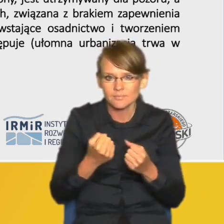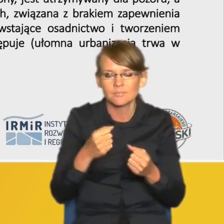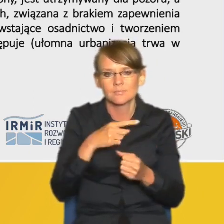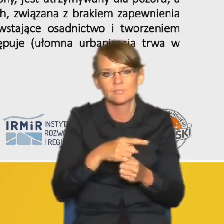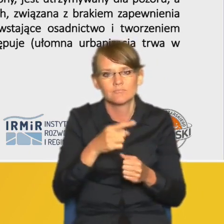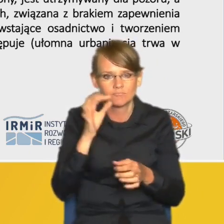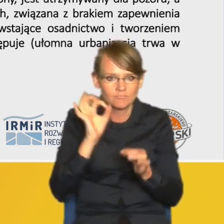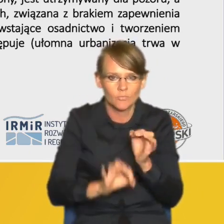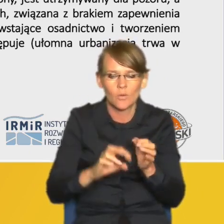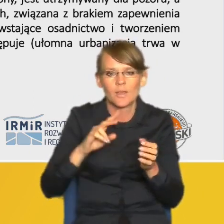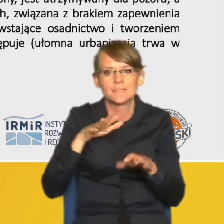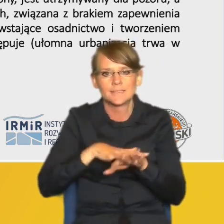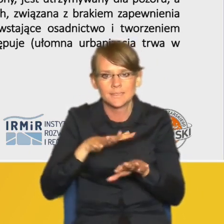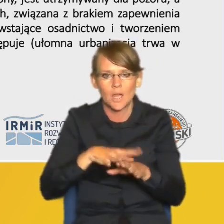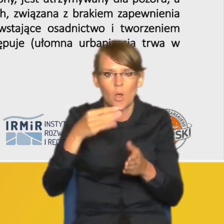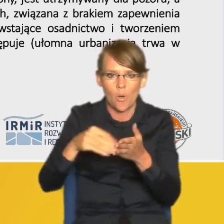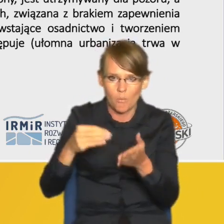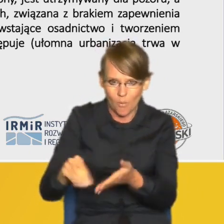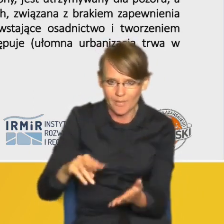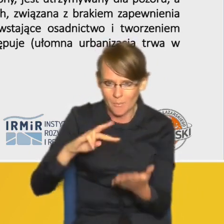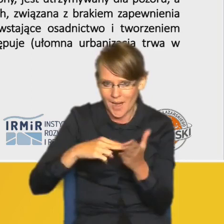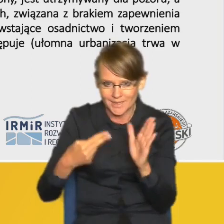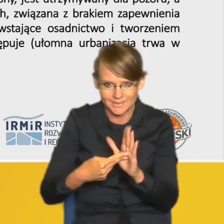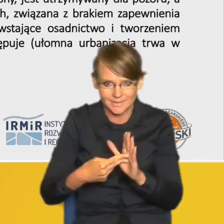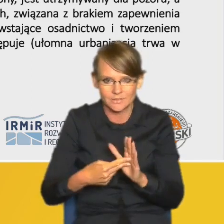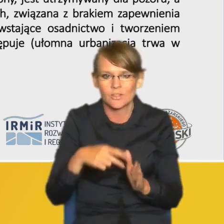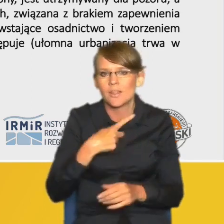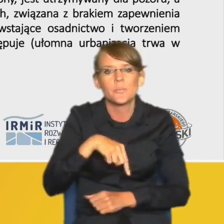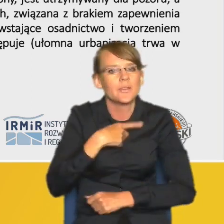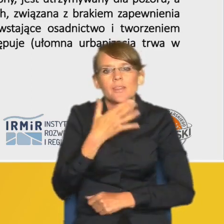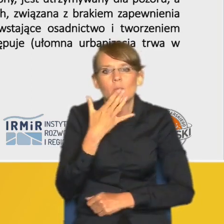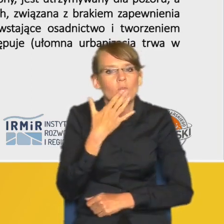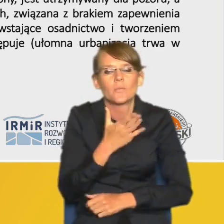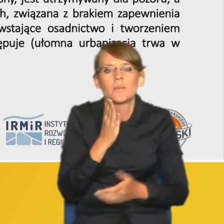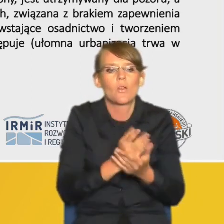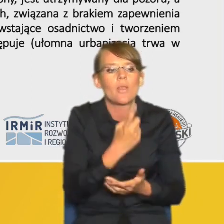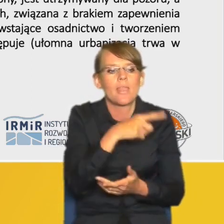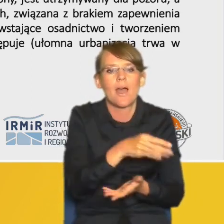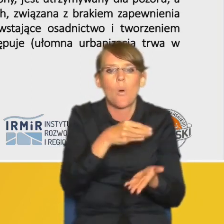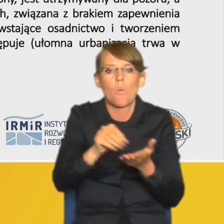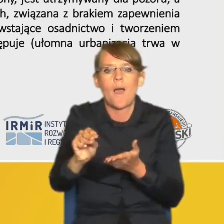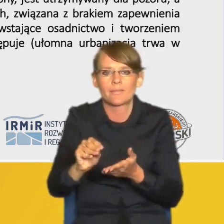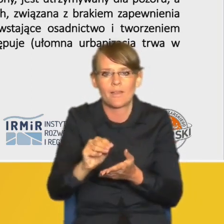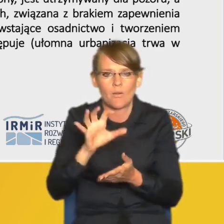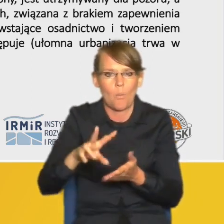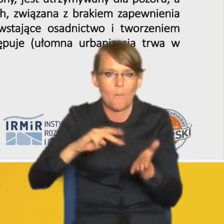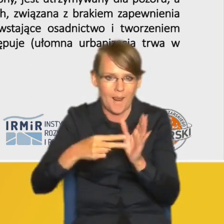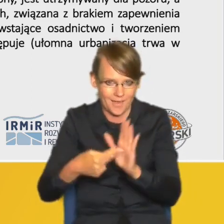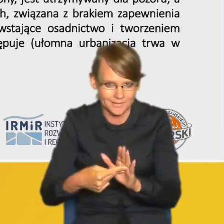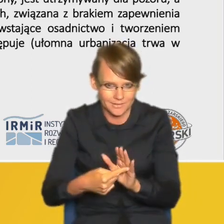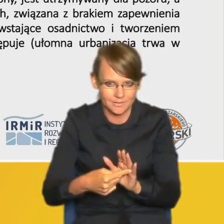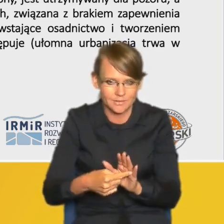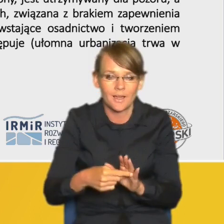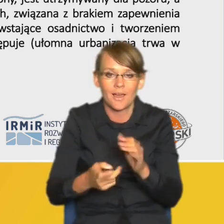planistycznych w tych państwach tu nie mówimy tylko i wyłącznie o jednej opłacie planistycznej co jest konsekwencją ten rozbudowany